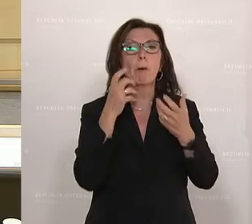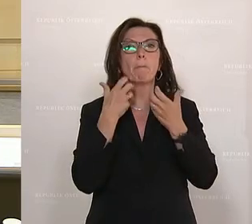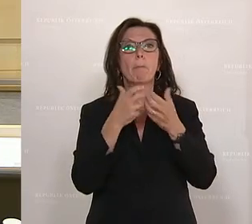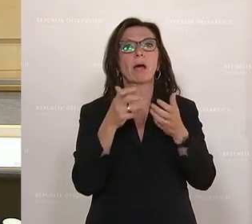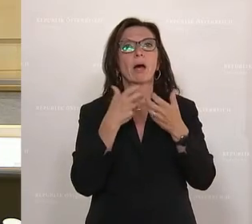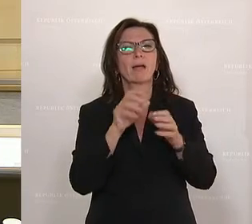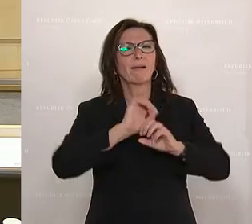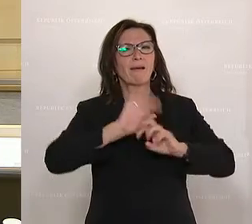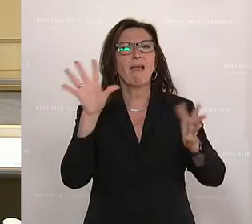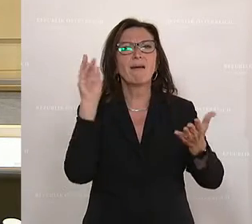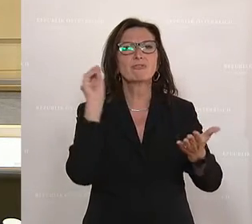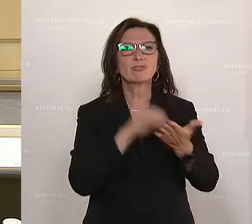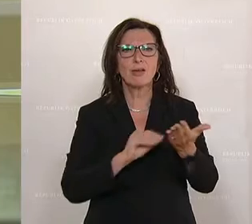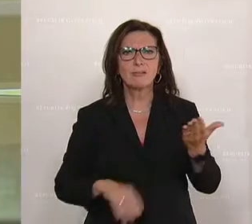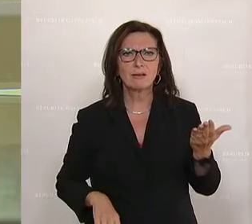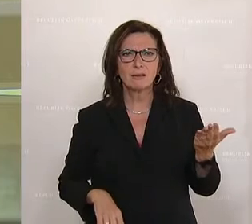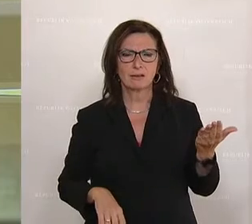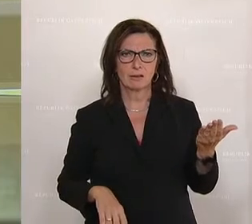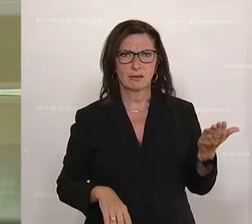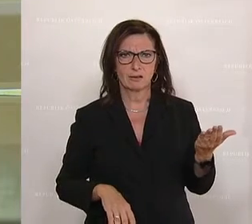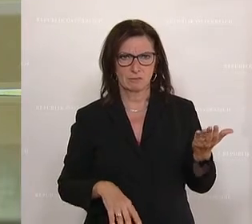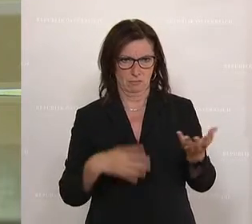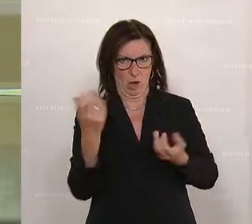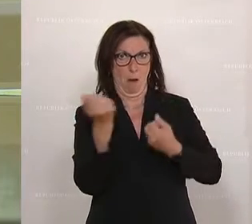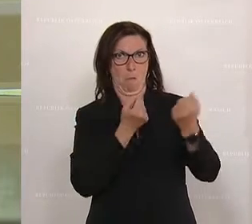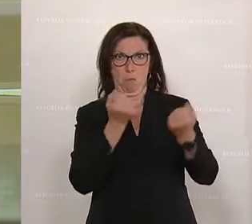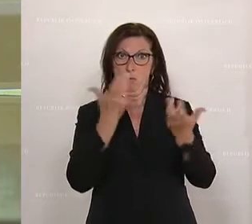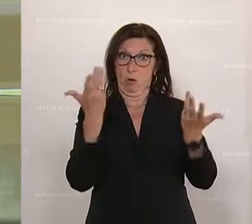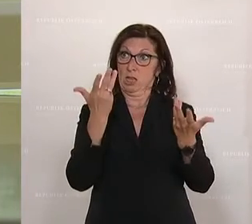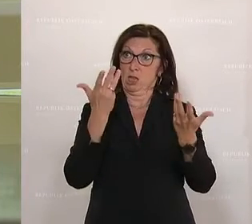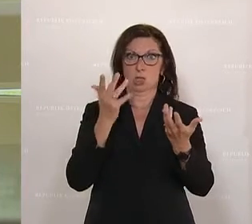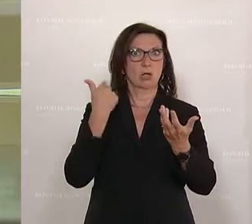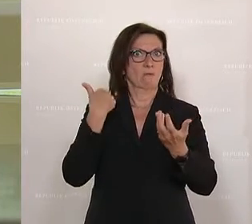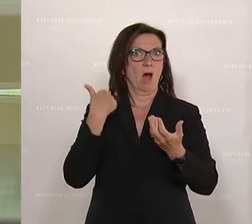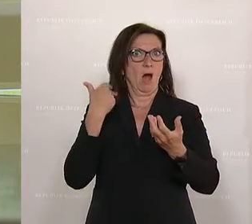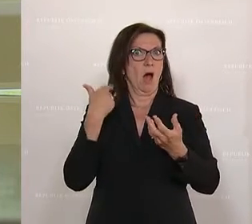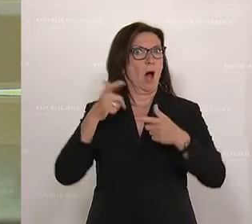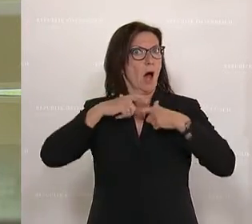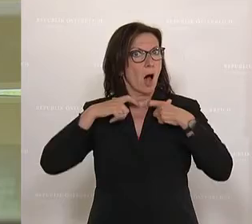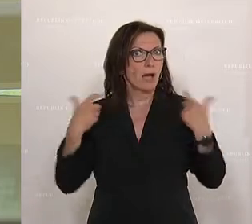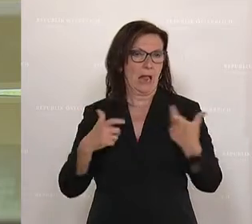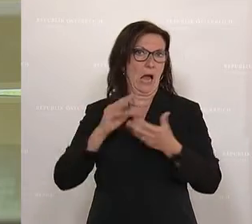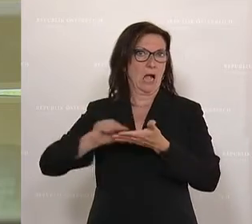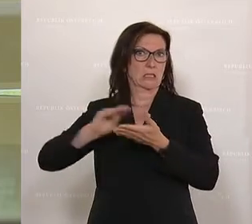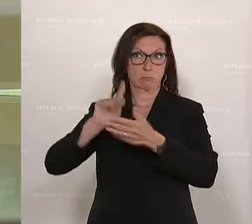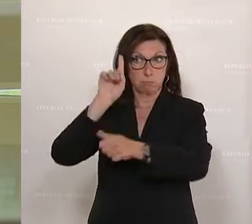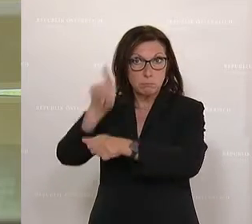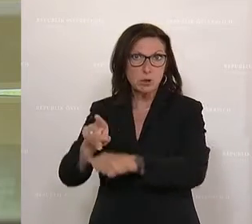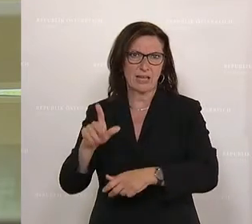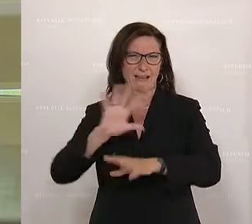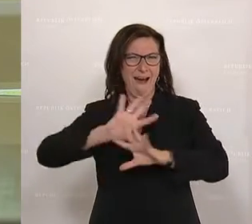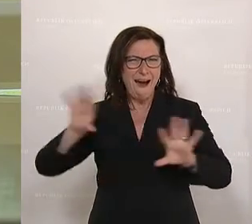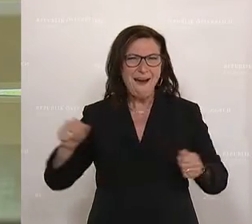wo klar drin steht, wie der politisch bestellte Generalsekretär und der Kabinett Einfluss nehmen auf diese ganzen Vergaben